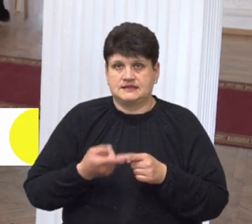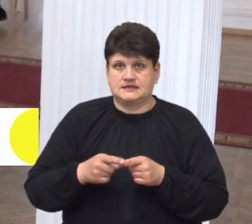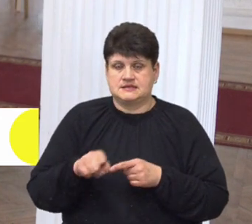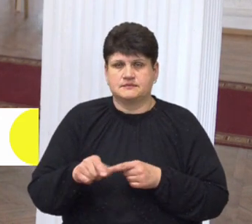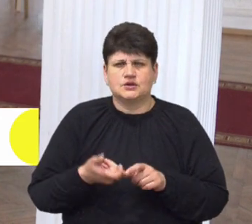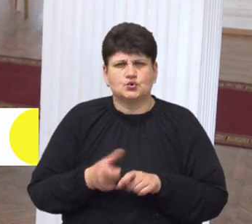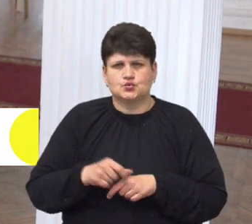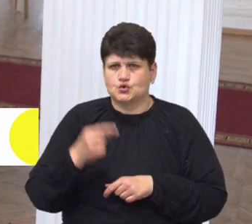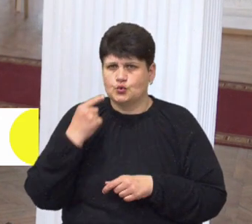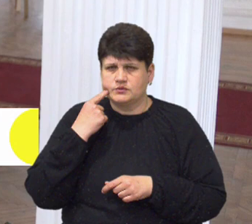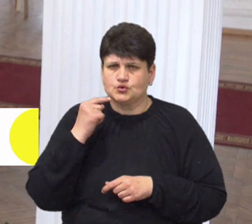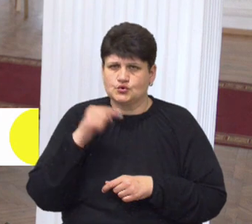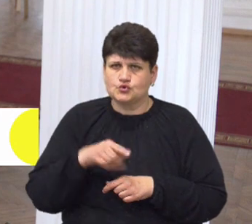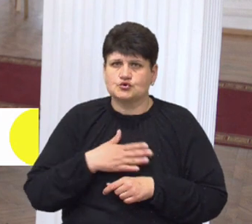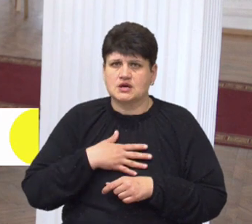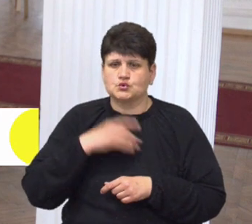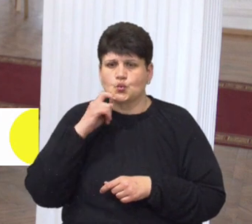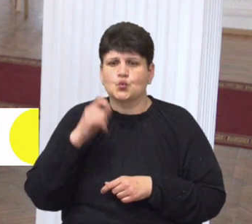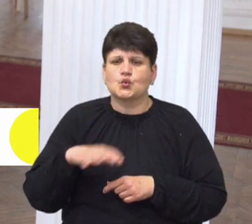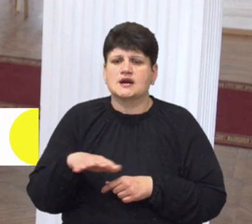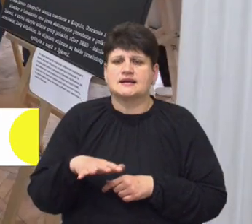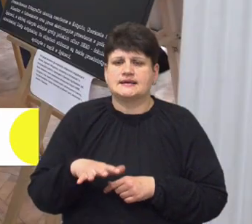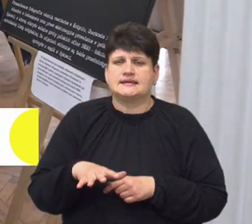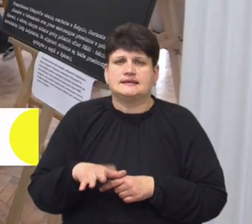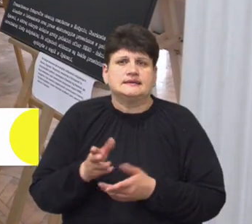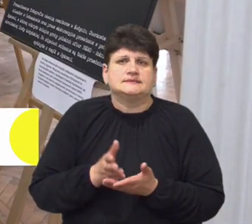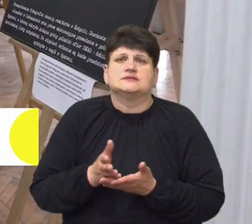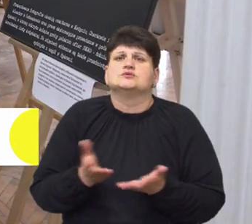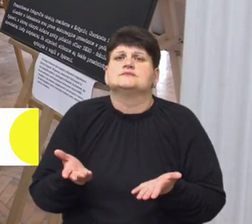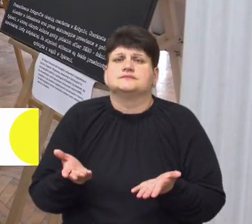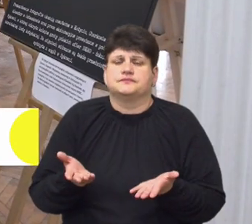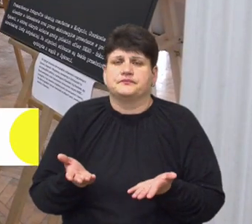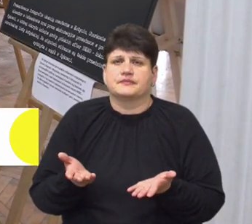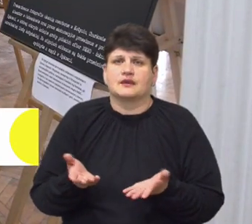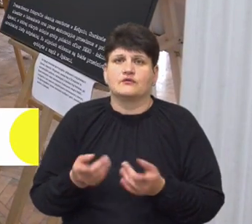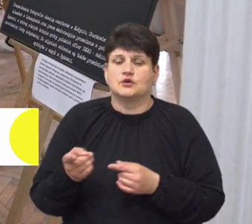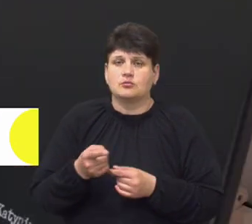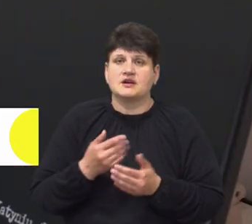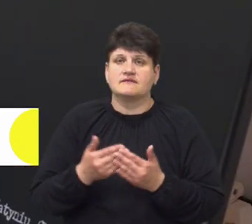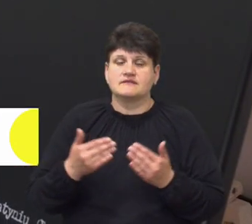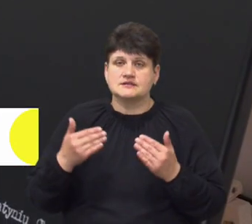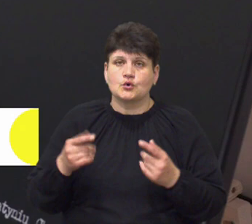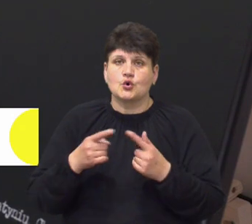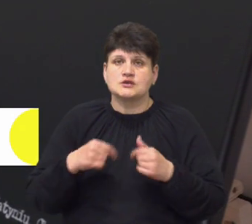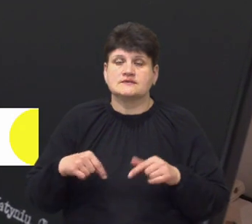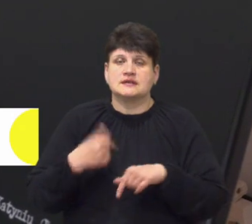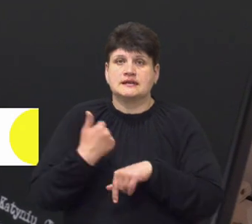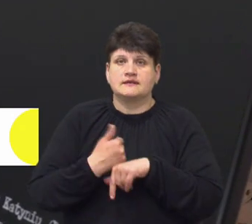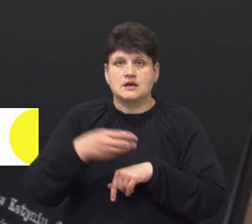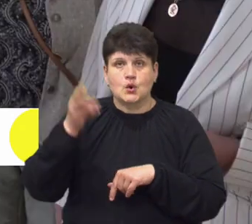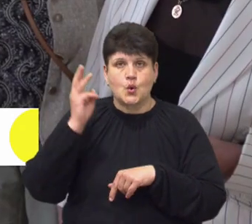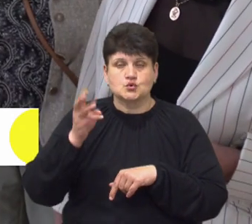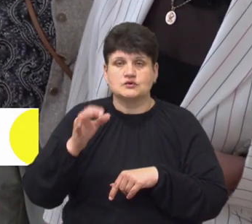обідно за те, що наша Україна, я не знаю, за що таке заслужила. У Дернополі виставку не тільки катень організувало Генеральне консульство